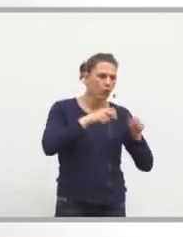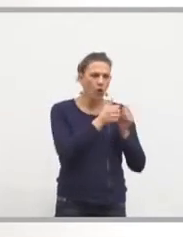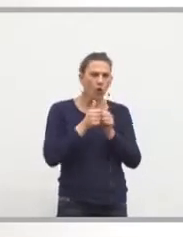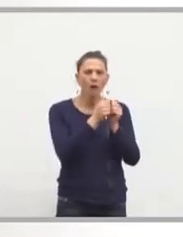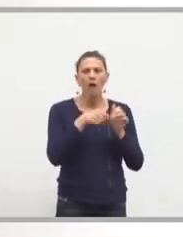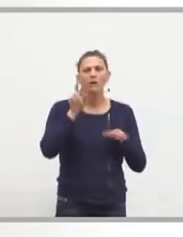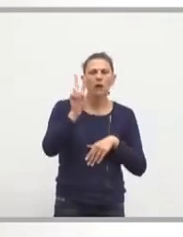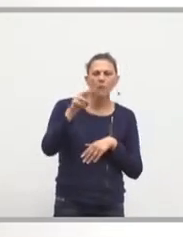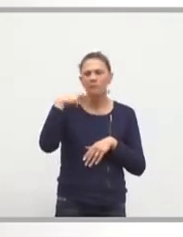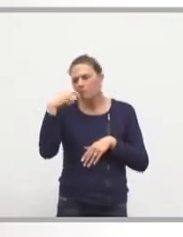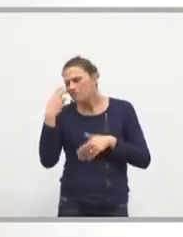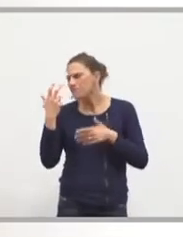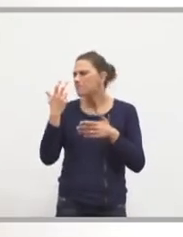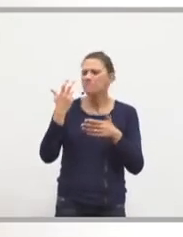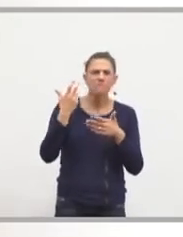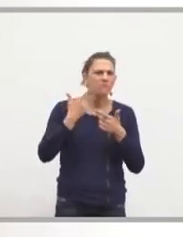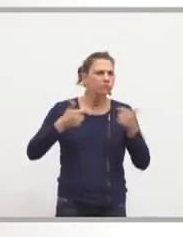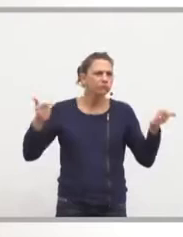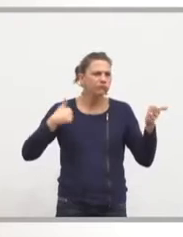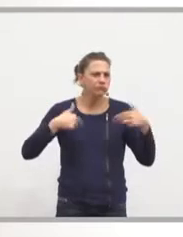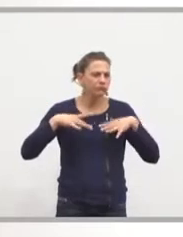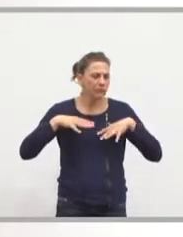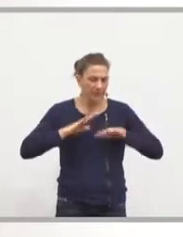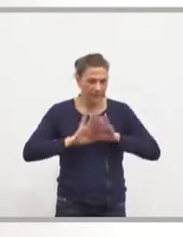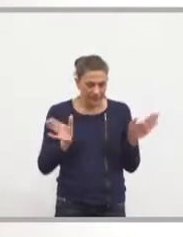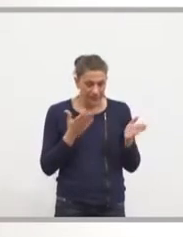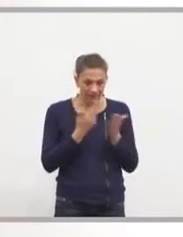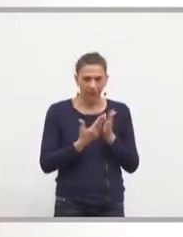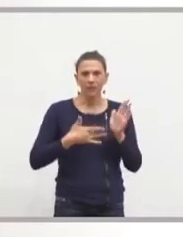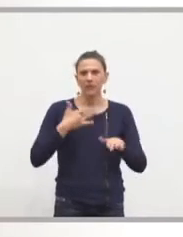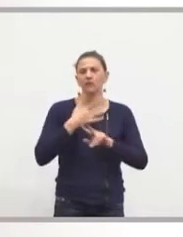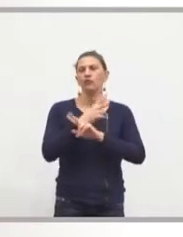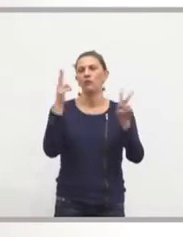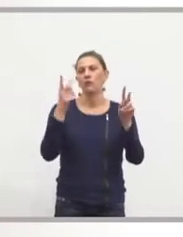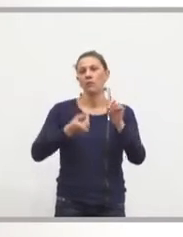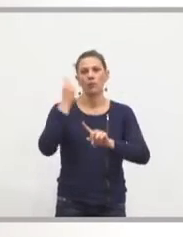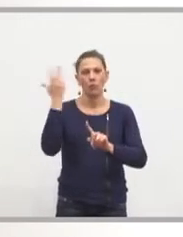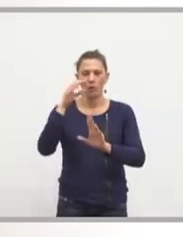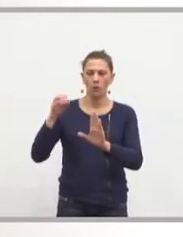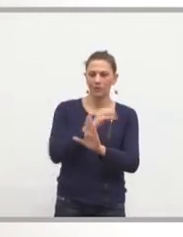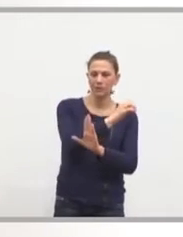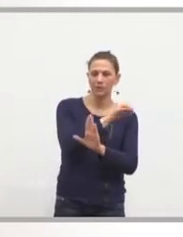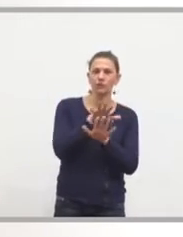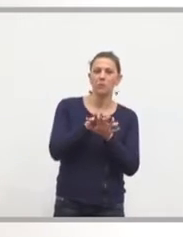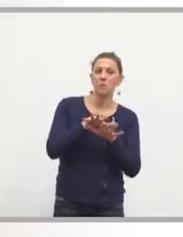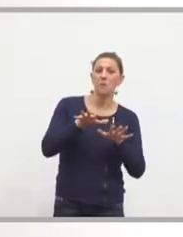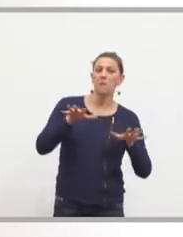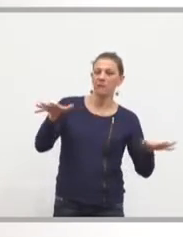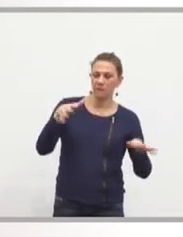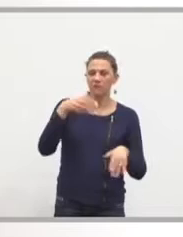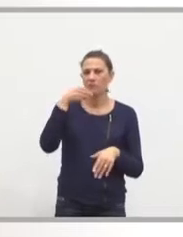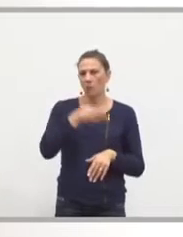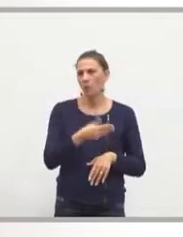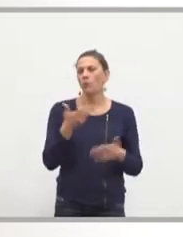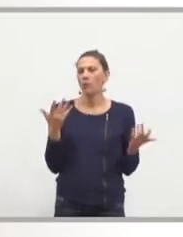tram-trem, peu importe, mais ça, c'est un sujet d'intérêt général tout en qu'en bout à l'ouest de cette extension, on est